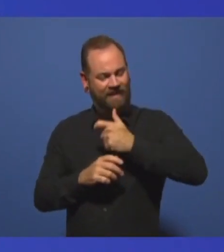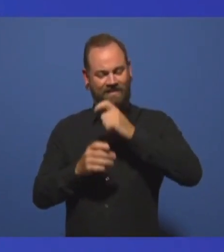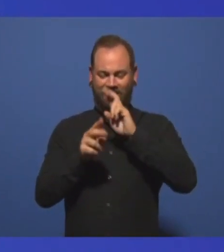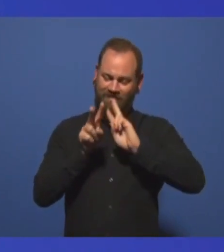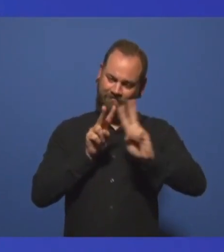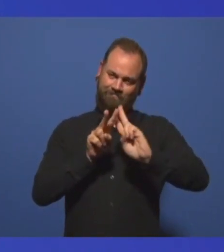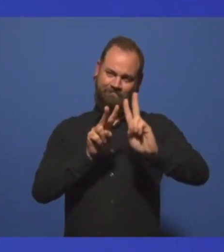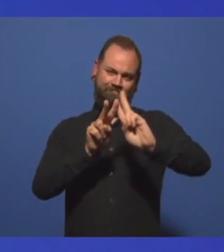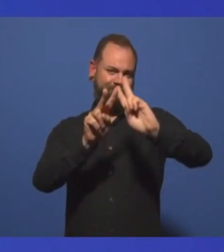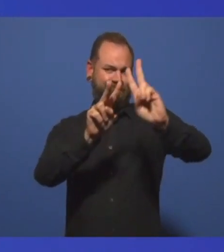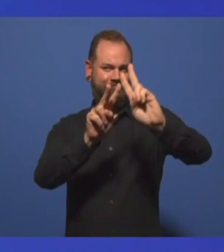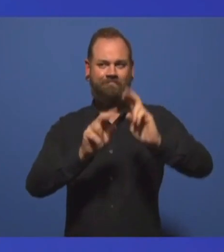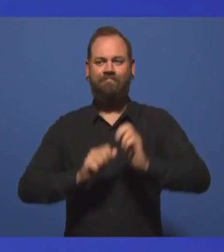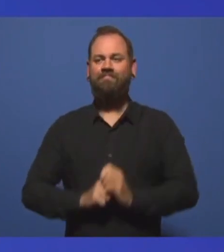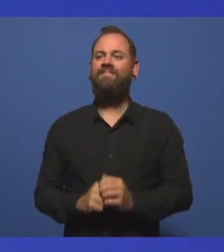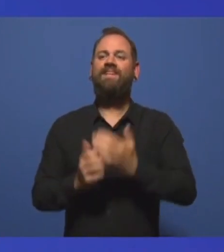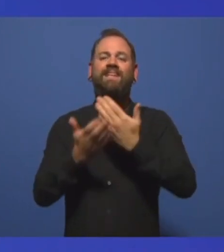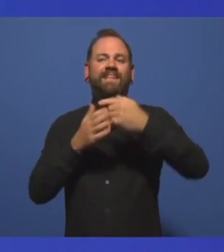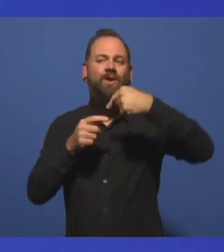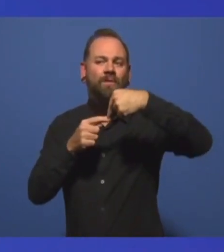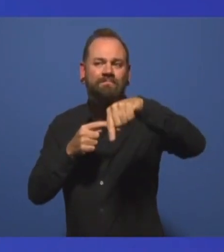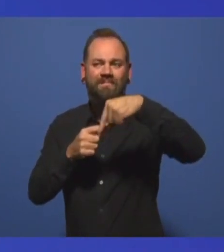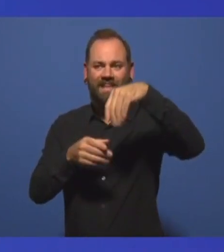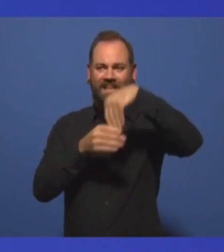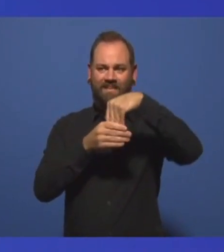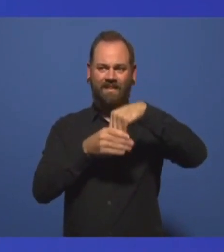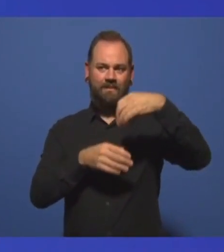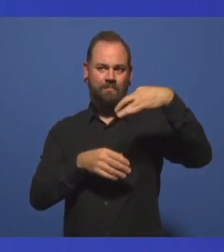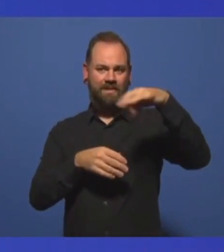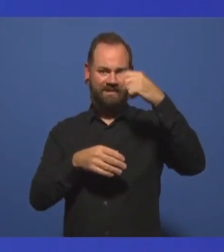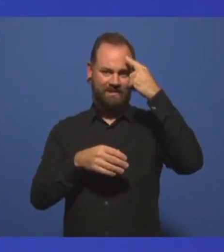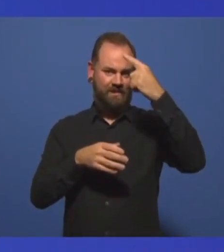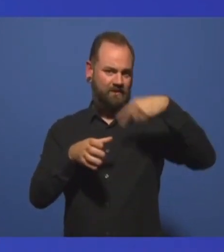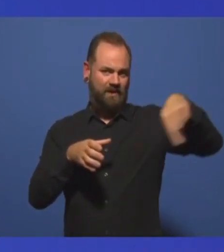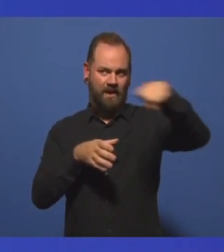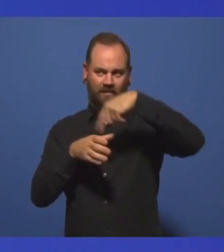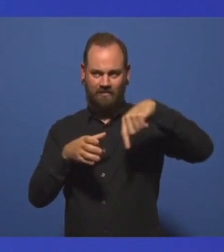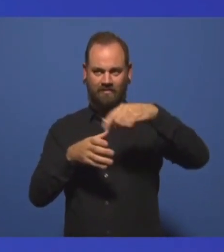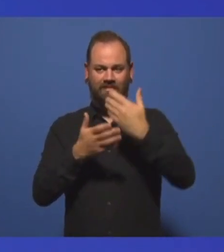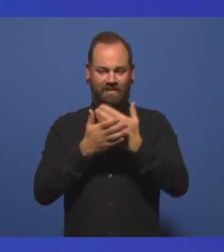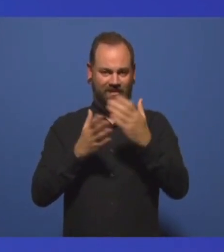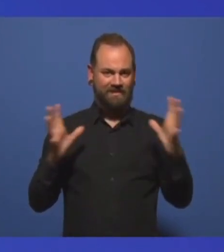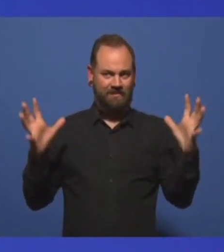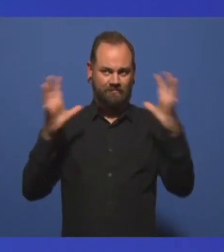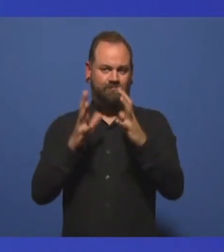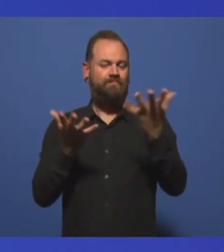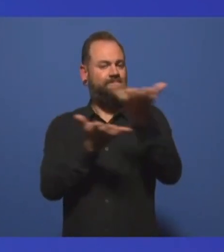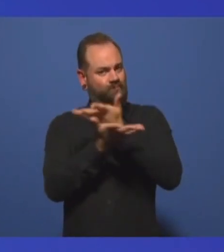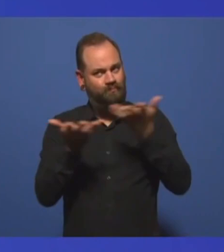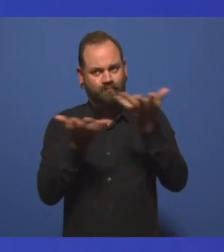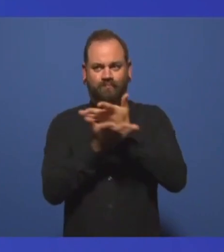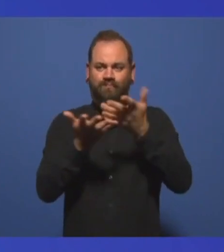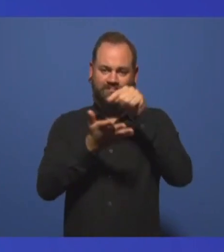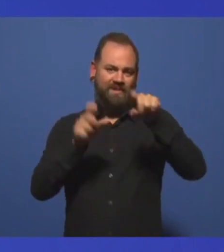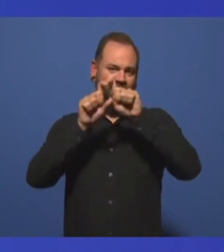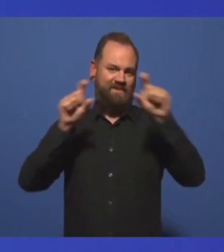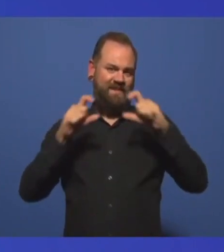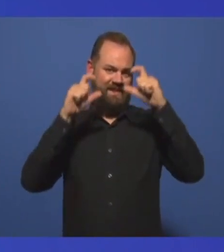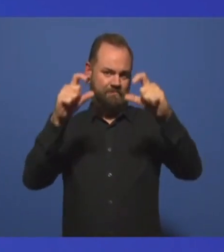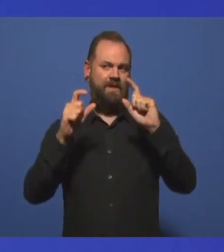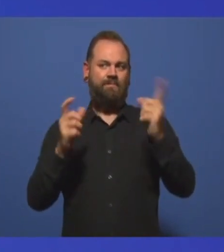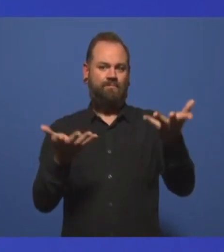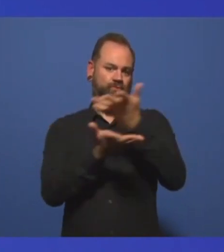Innenministerrat, der am Freitag zusammenkommt, dies eines der Themen auf der Tagesordnung sein. Es wird